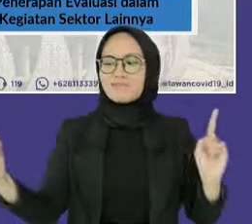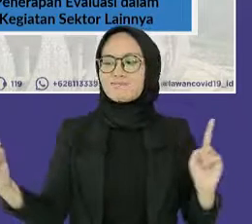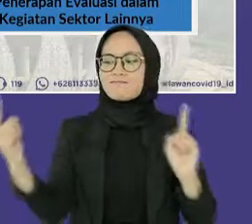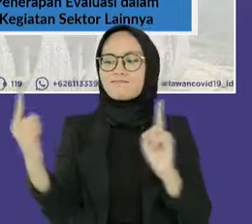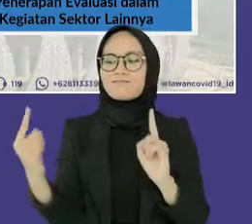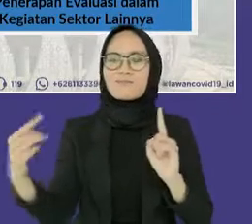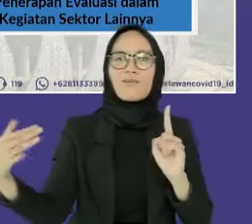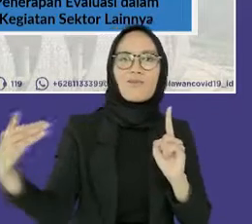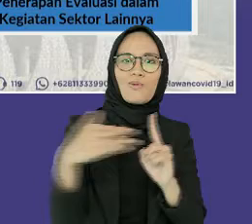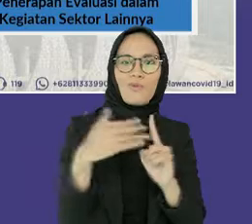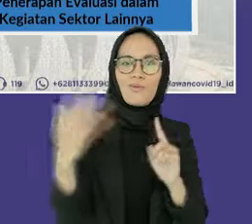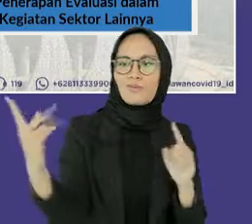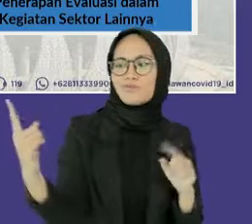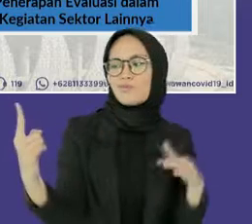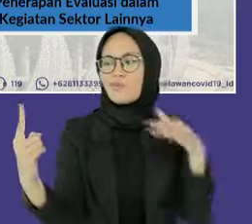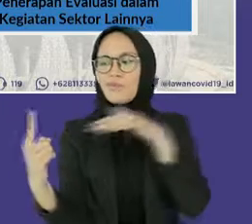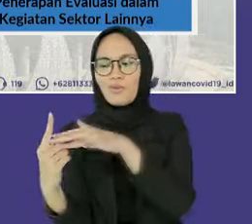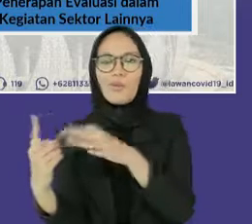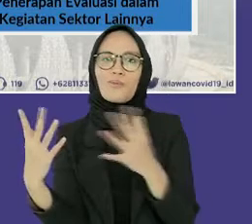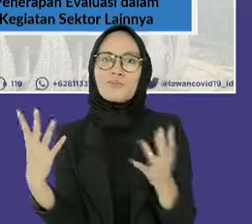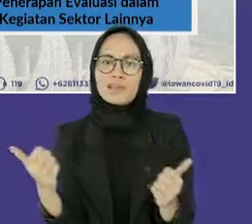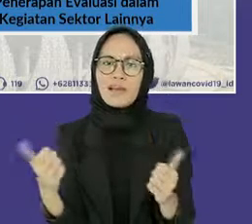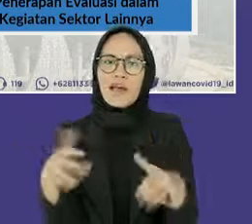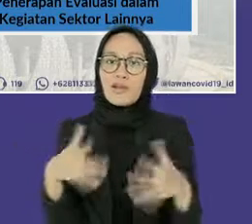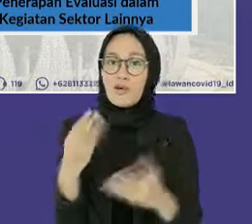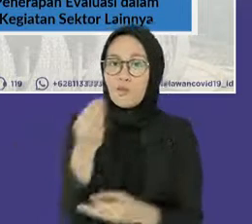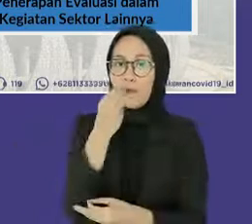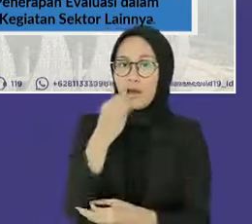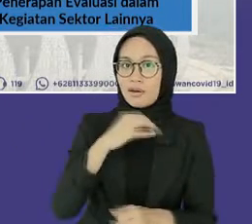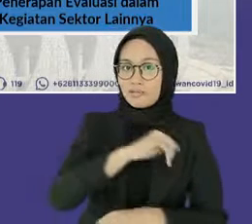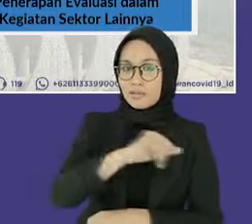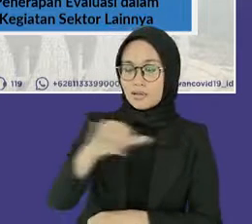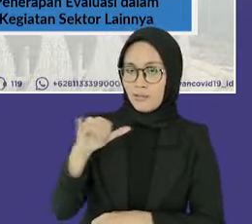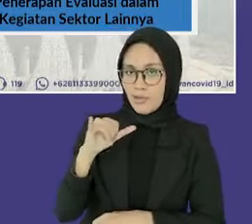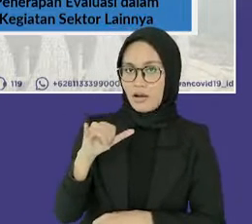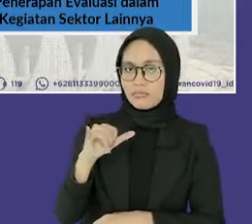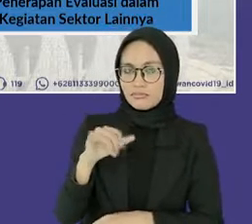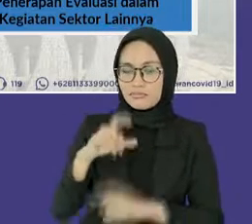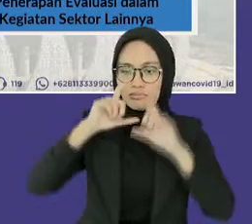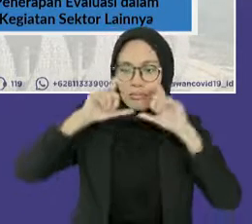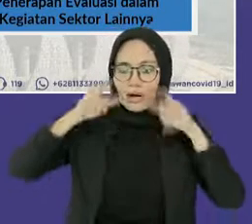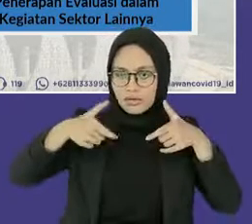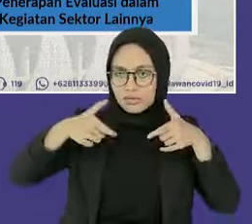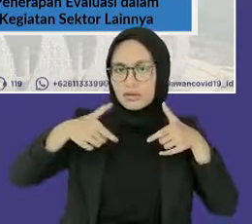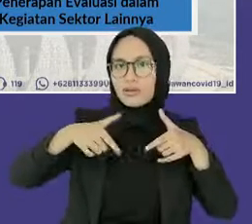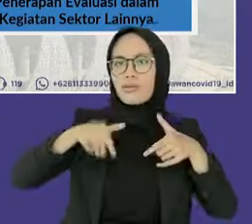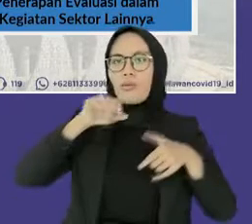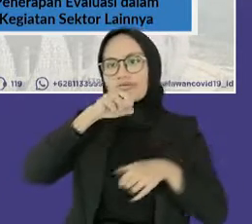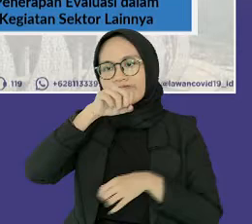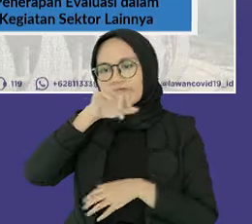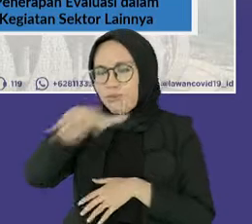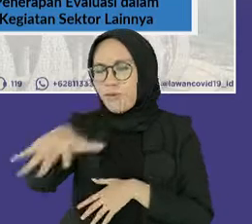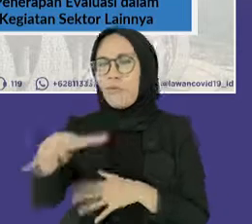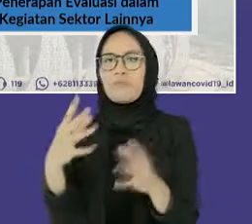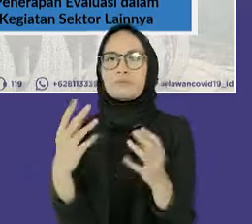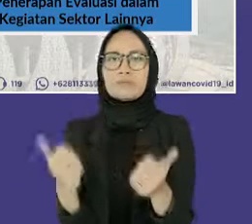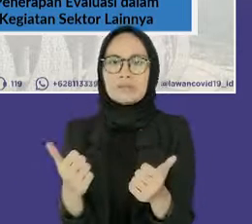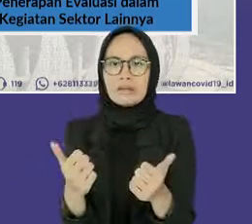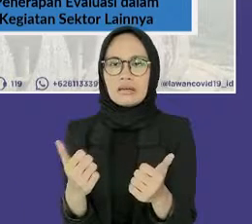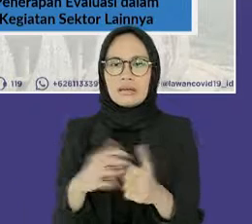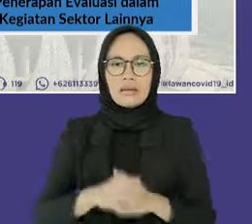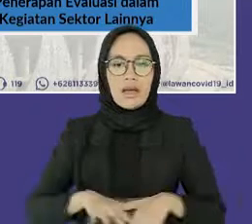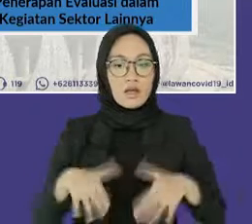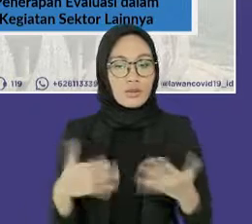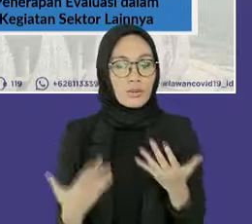dan saat makan bersama. Dan atlet juga sebagian menjadi penonton dan kadang-kadang pada